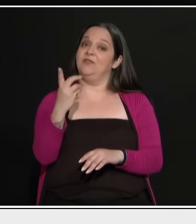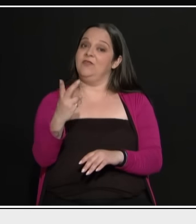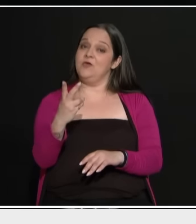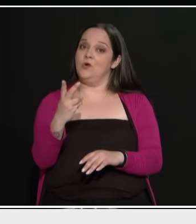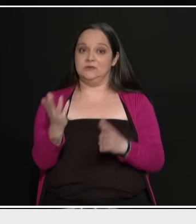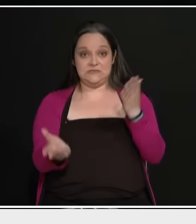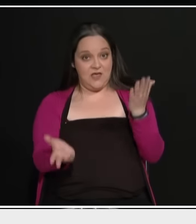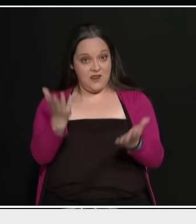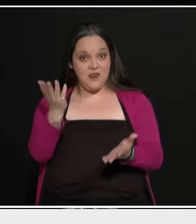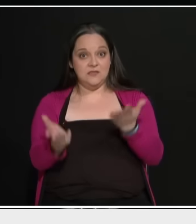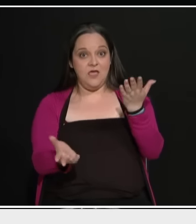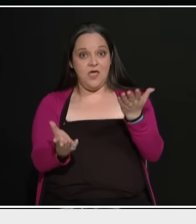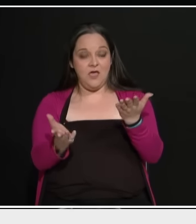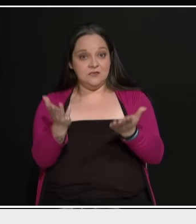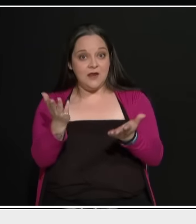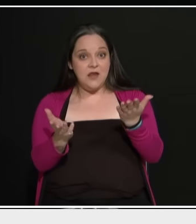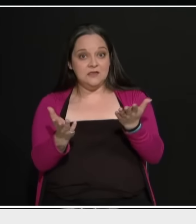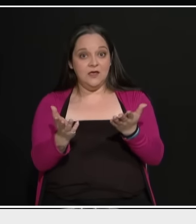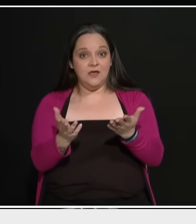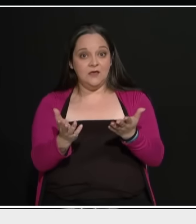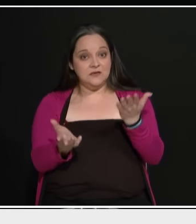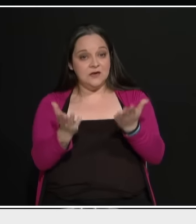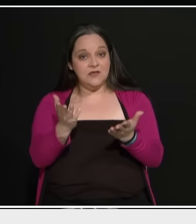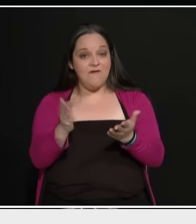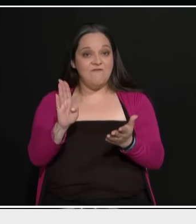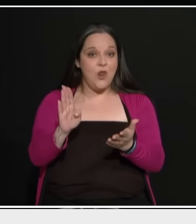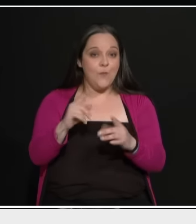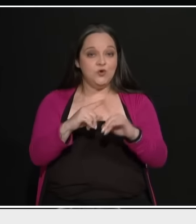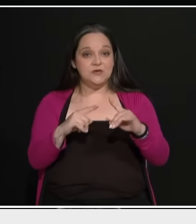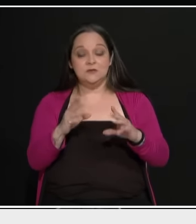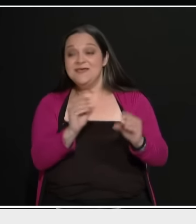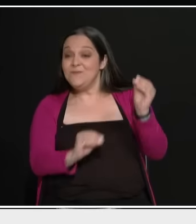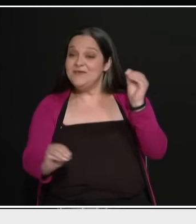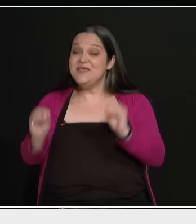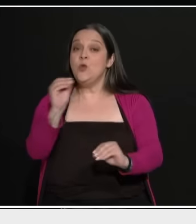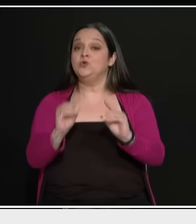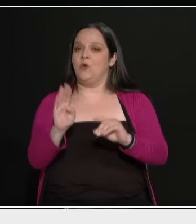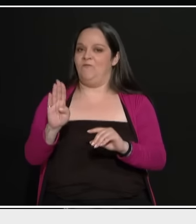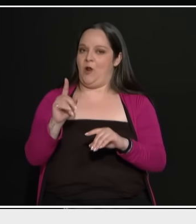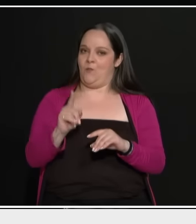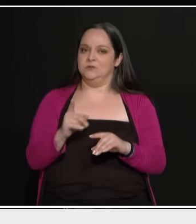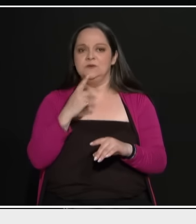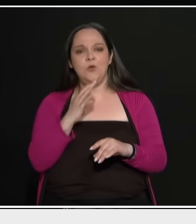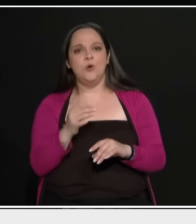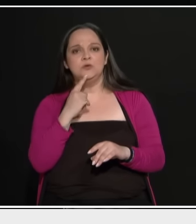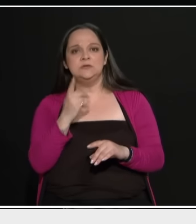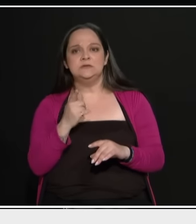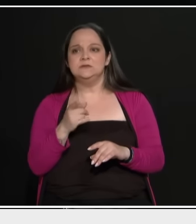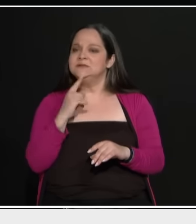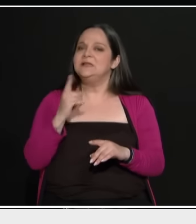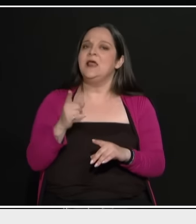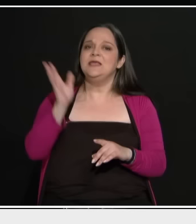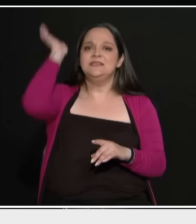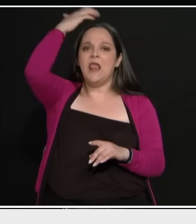Ποιο επικίνδυνο θεωρώ τον Βελόπουλο. Γιατί το λέτε αυτό. Γιατί το λέω αυτό. Διότι τι έλεγε εδώ. να ακολουθήσουμε τον